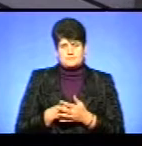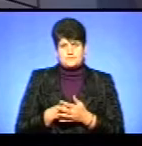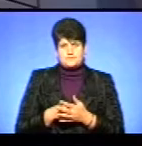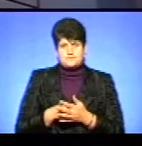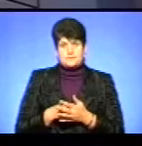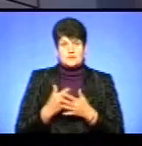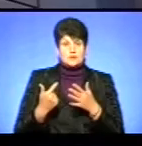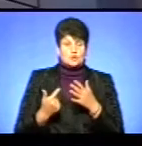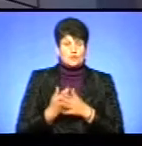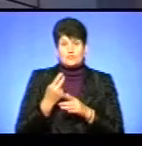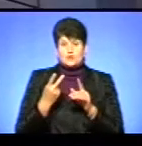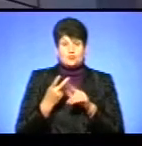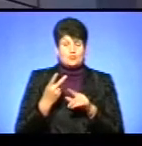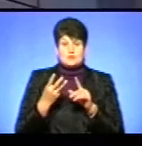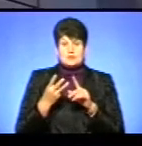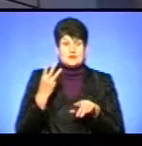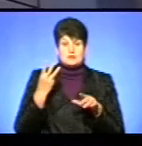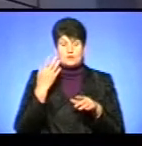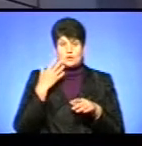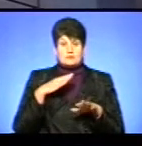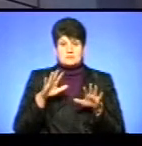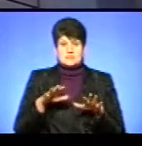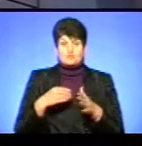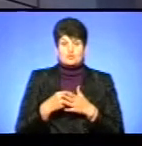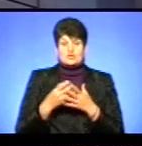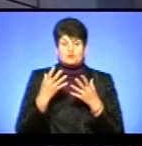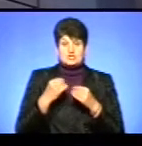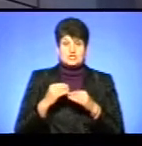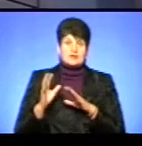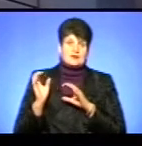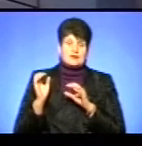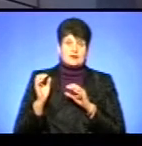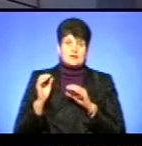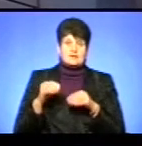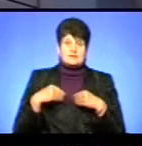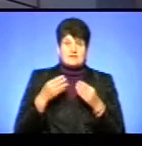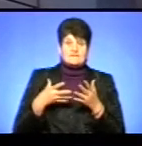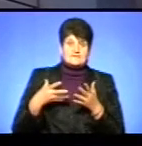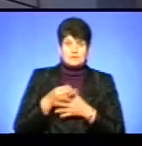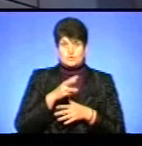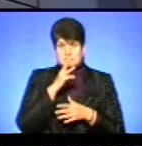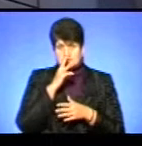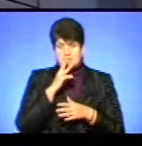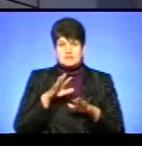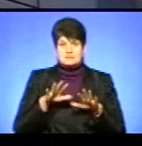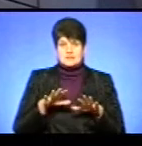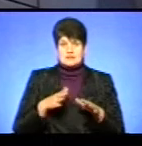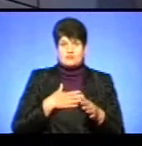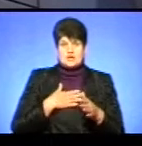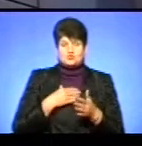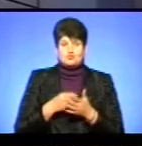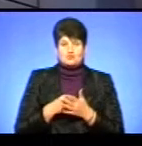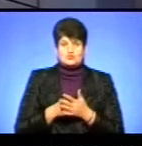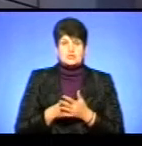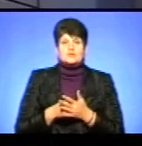Знову другий і третій сніг на голову, коли місцевому бюджету поклали ще на плечі це виплату заробітної плати з місцевого нашого бюджету